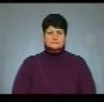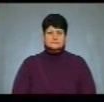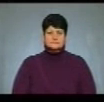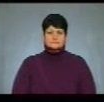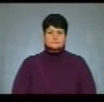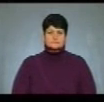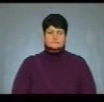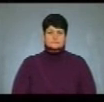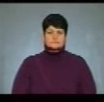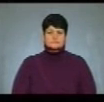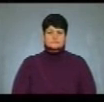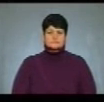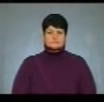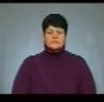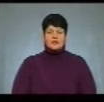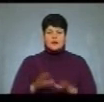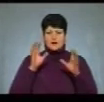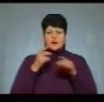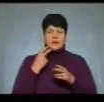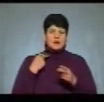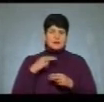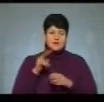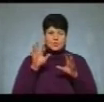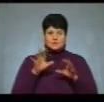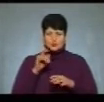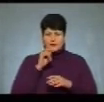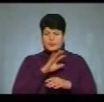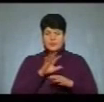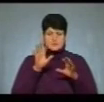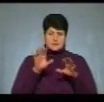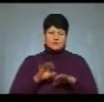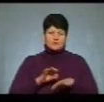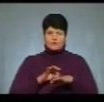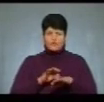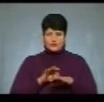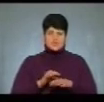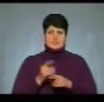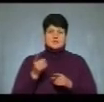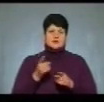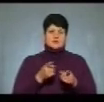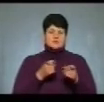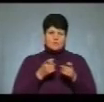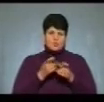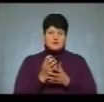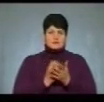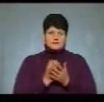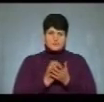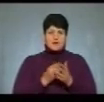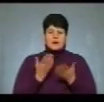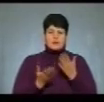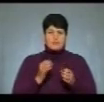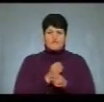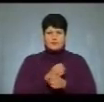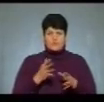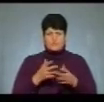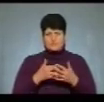263 Кримінального кодексу України. Незаконне поводження зі зброєю, бойовими припасами або вибуховими